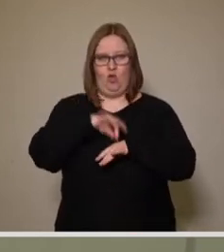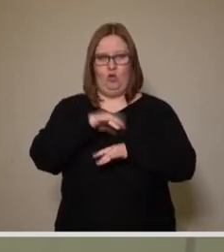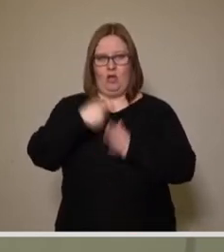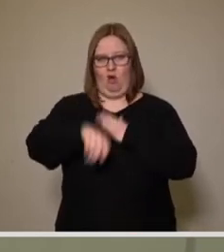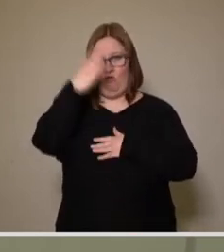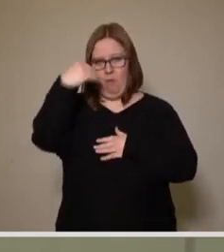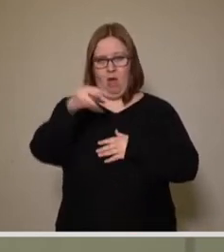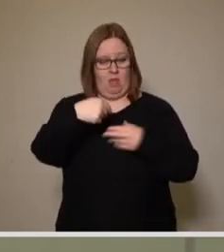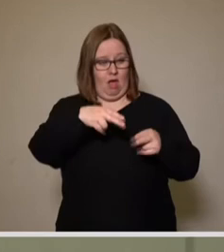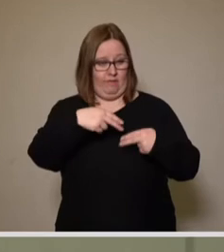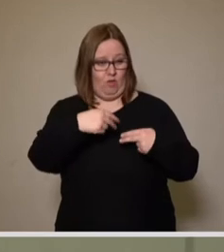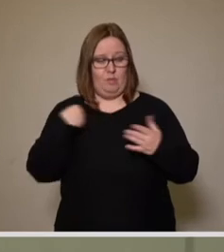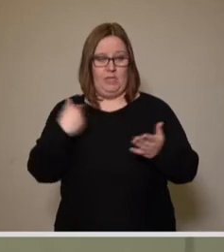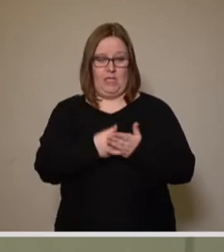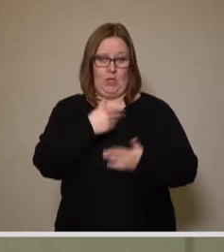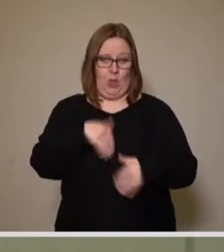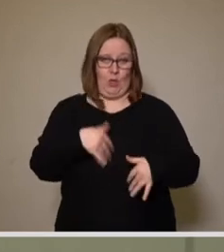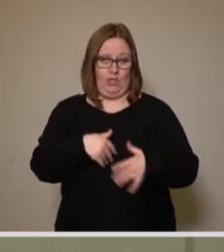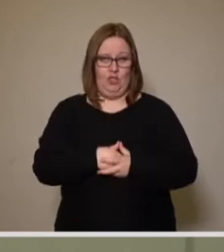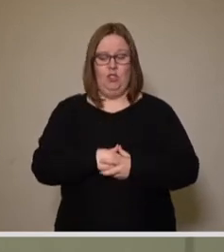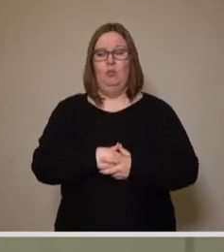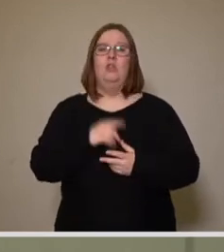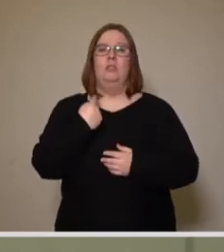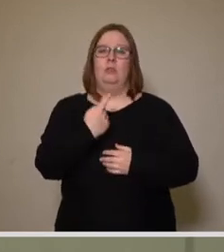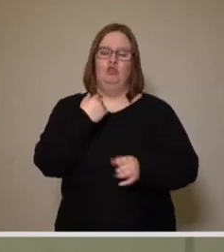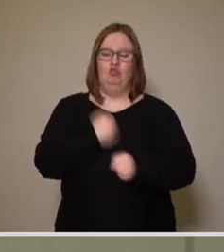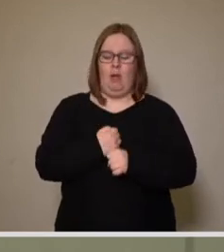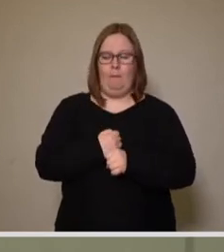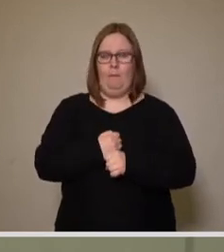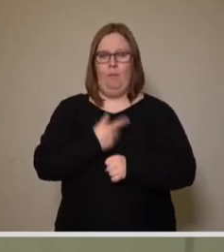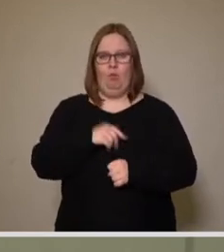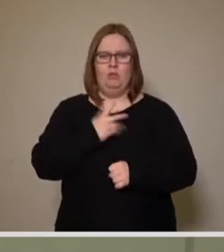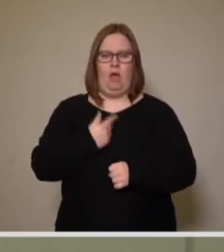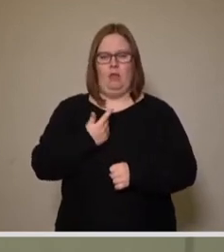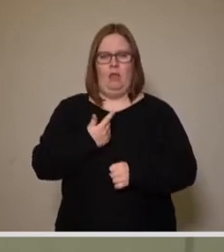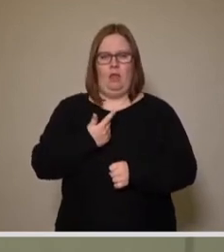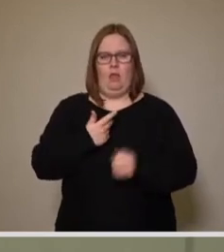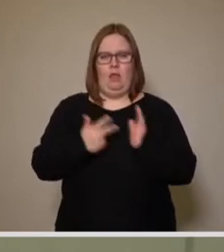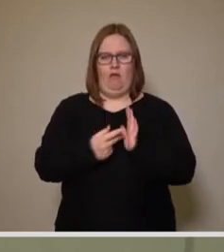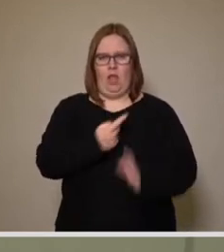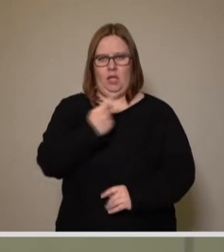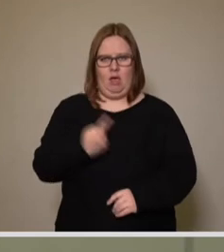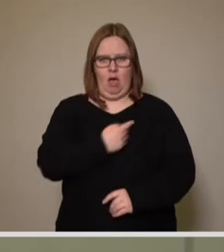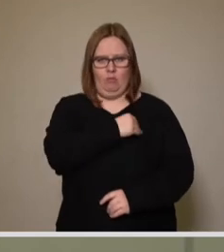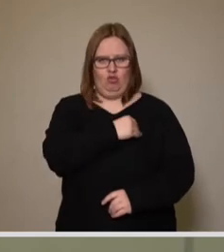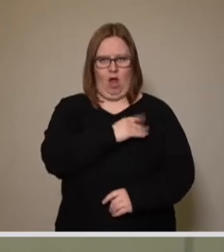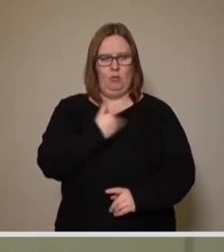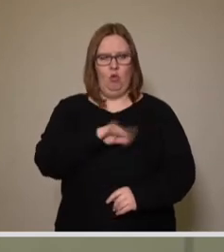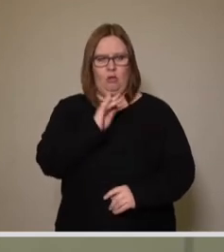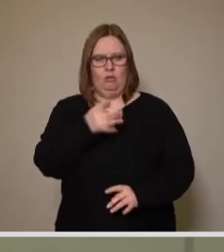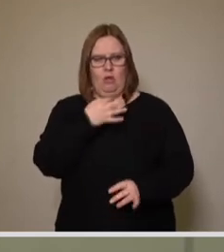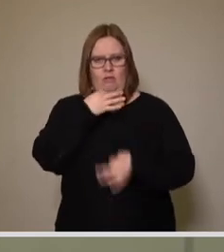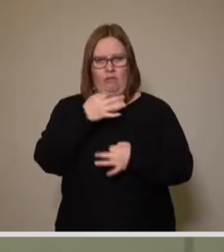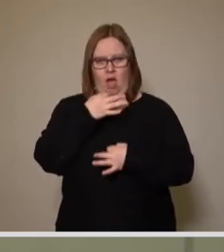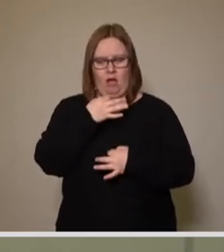Kaufmann Antworten auf meine Fragen zu bekommen. Sie verweist regelmäßig seit dem Dreivierteljahr, dass sie auf ihre Fragen aus dem